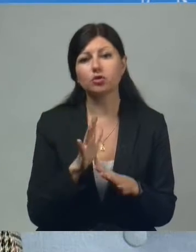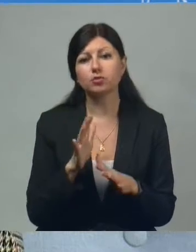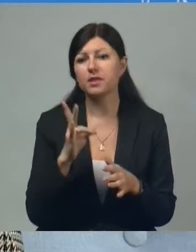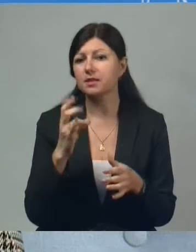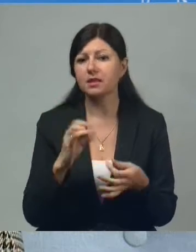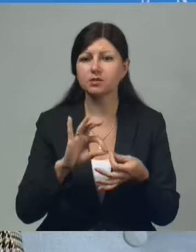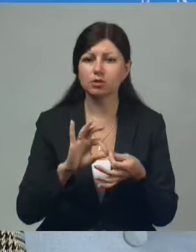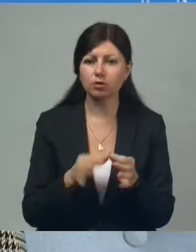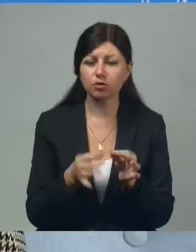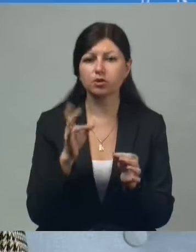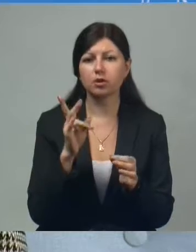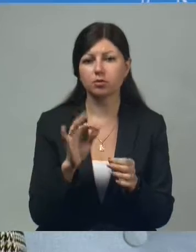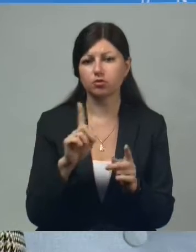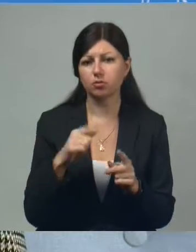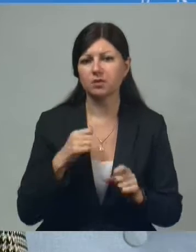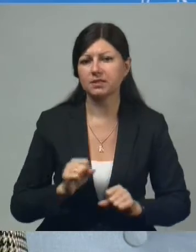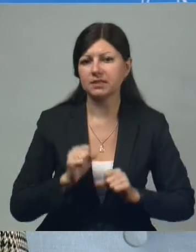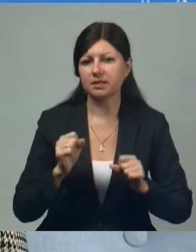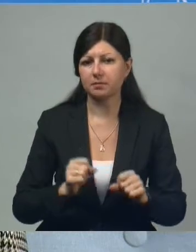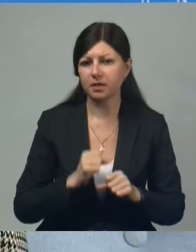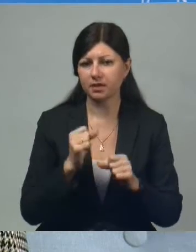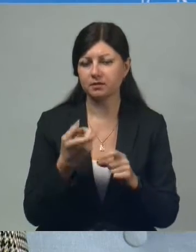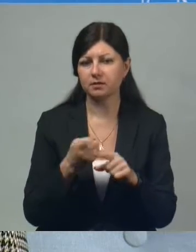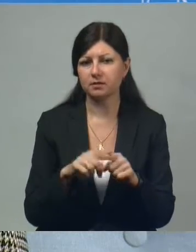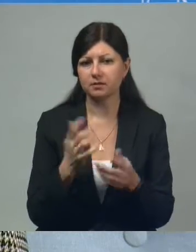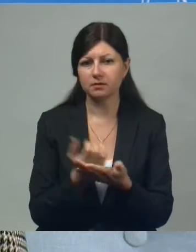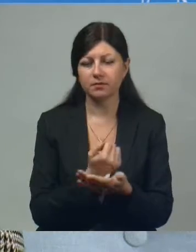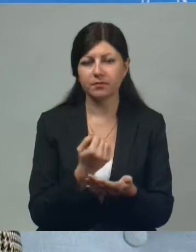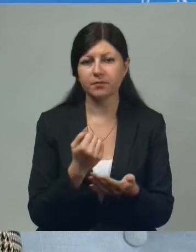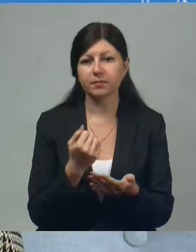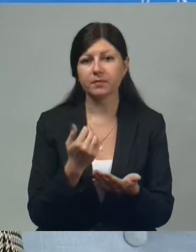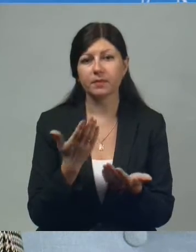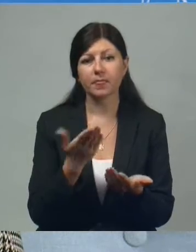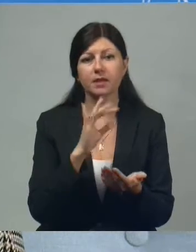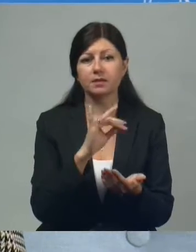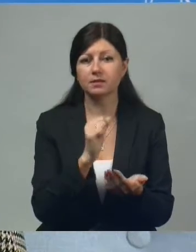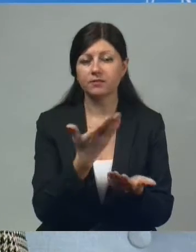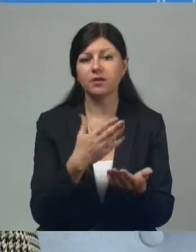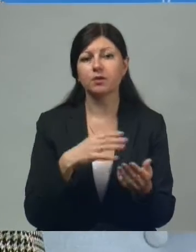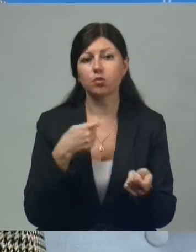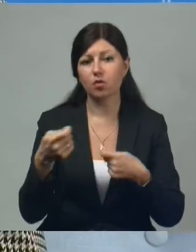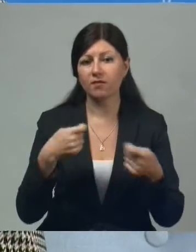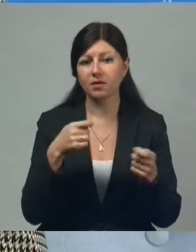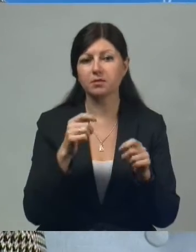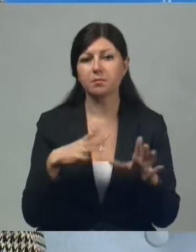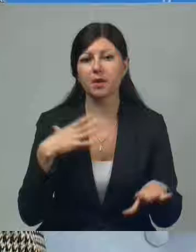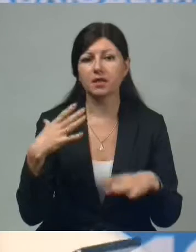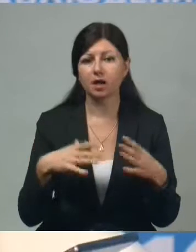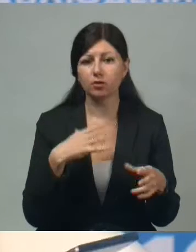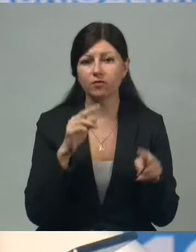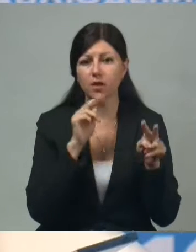не сложное, но то, к чему мы стремились. Ирина Александровна, Вы руководили подготовкой наблюдателей.